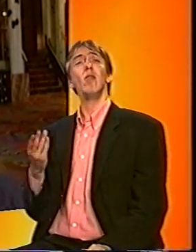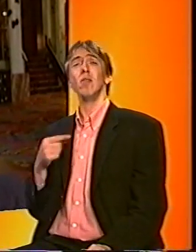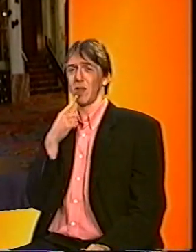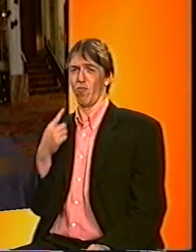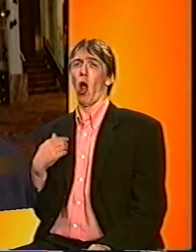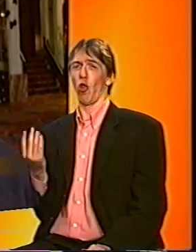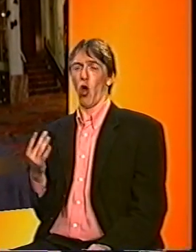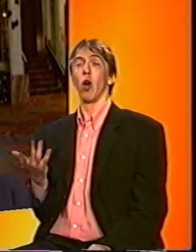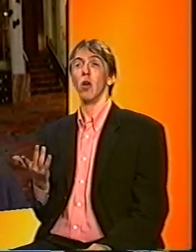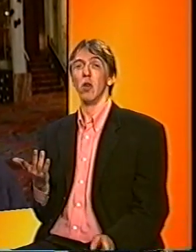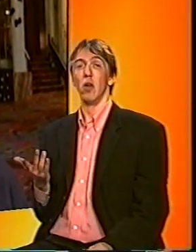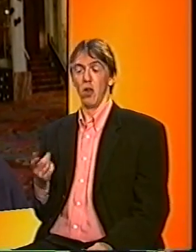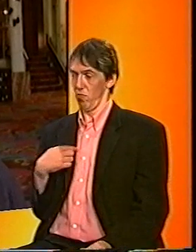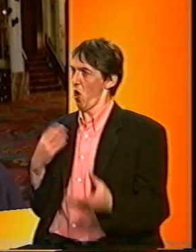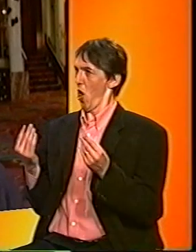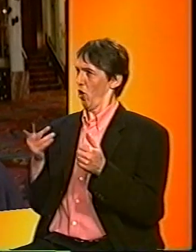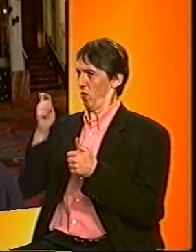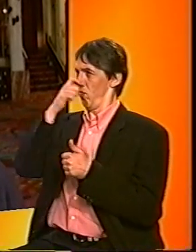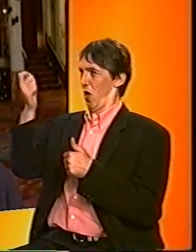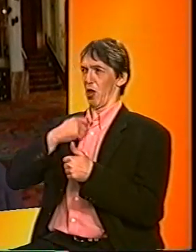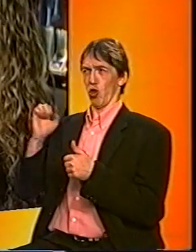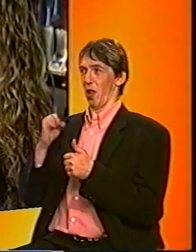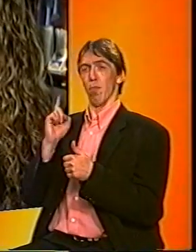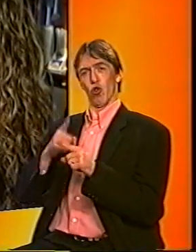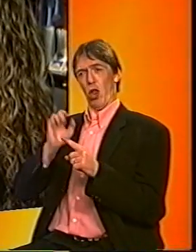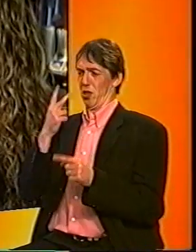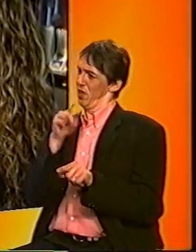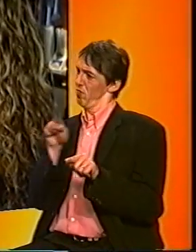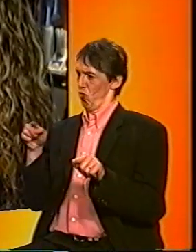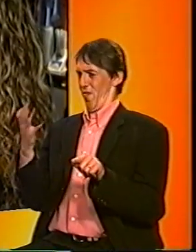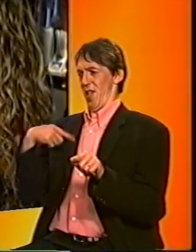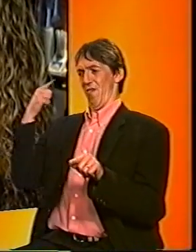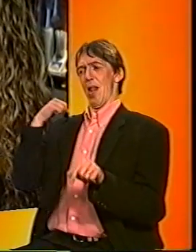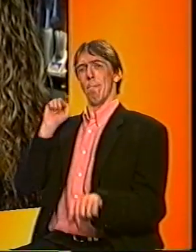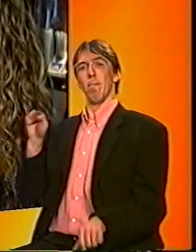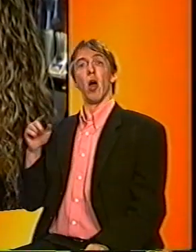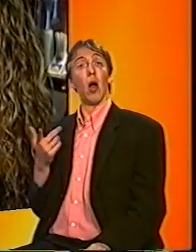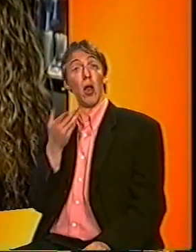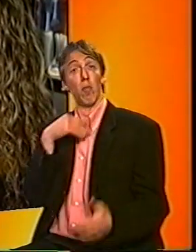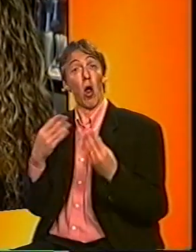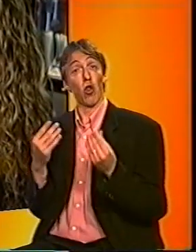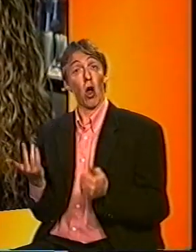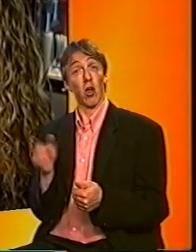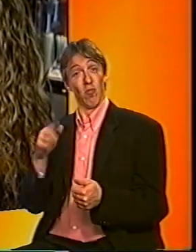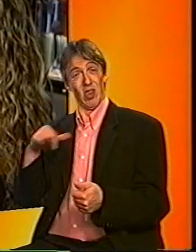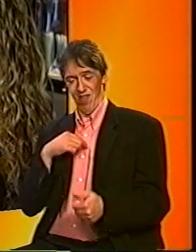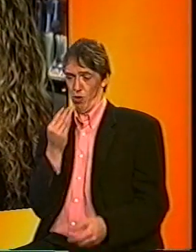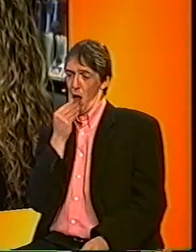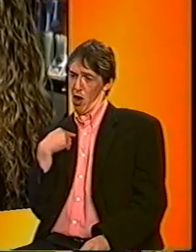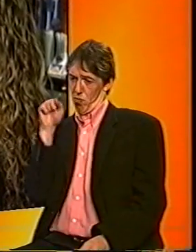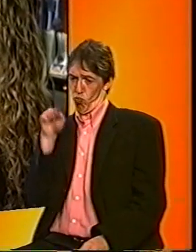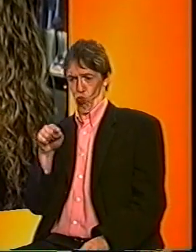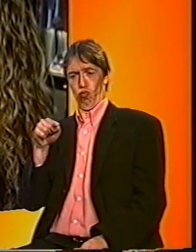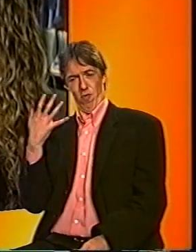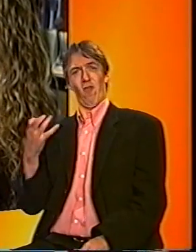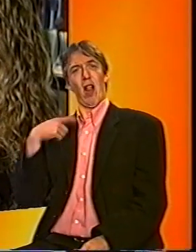worden. En dan kun je ook zien welke film je wil. Nou dat lijkt me wel handig. Dan kan je naar een film gaan uit je eigen keuze. Dan kan je gelijk